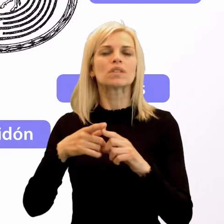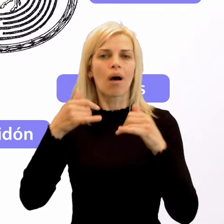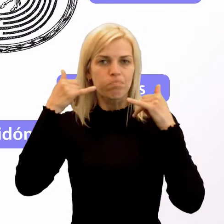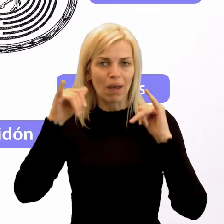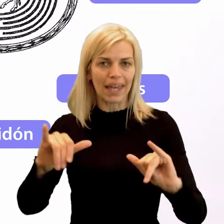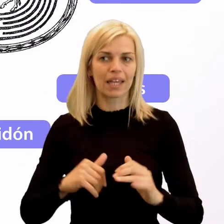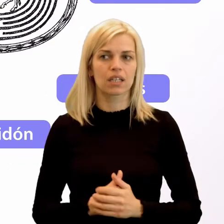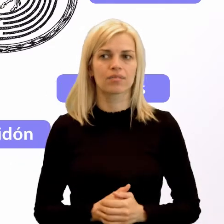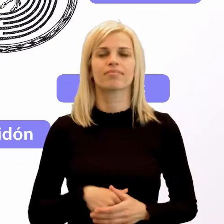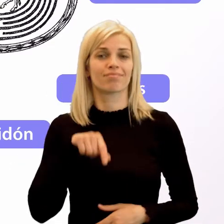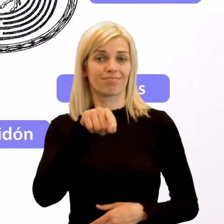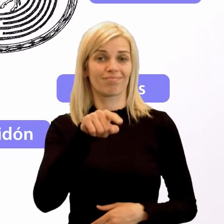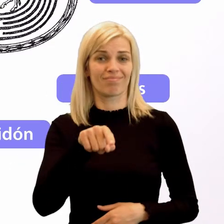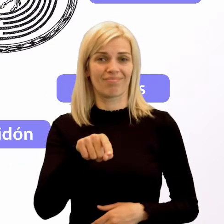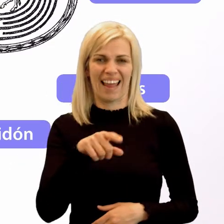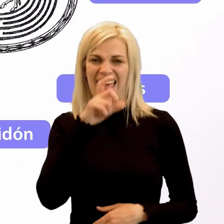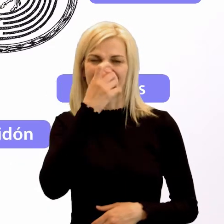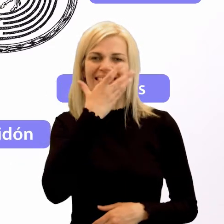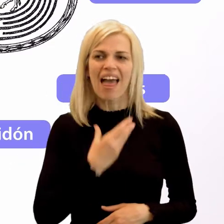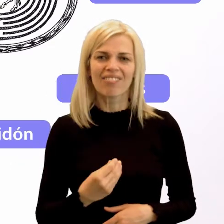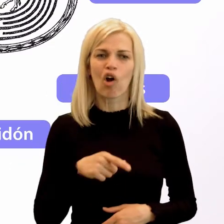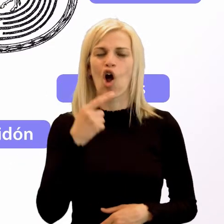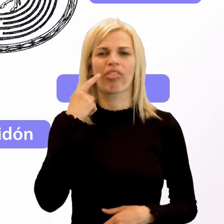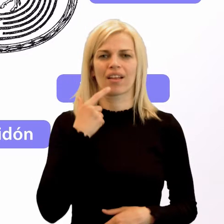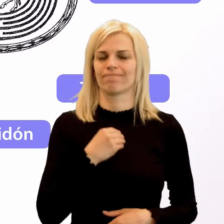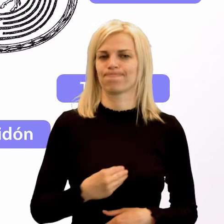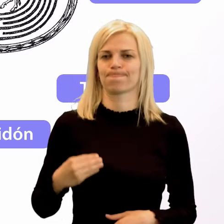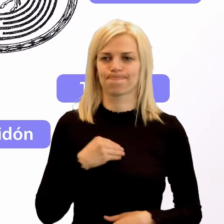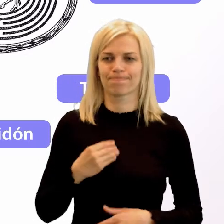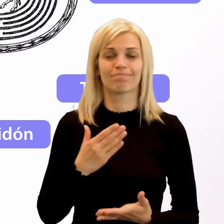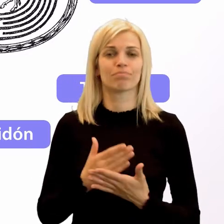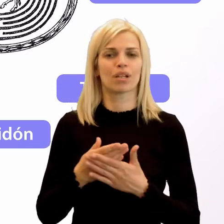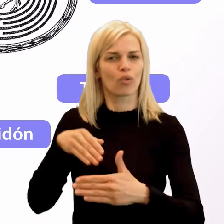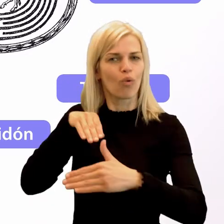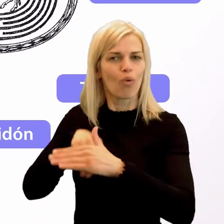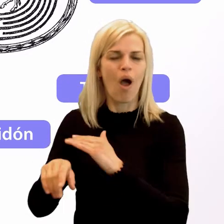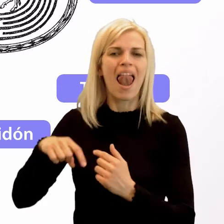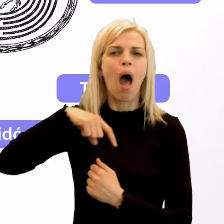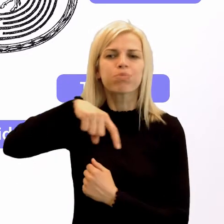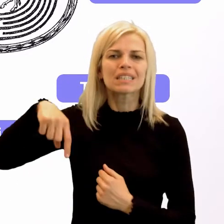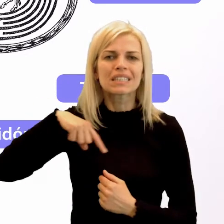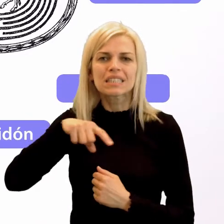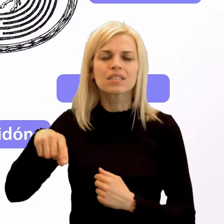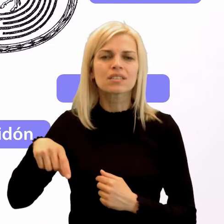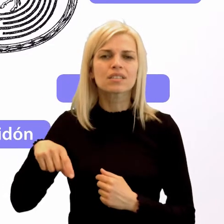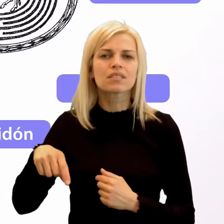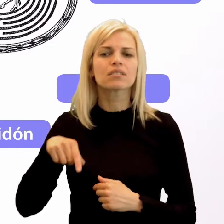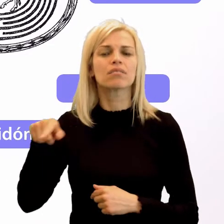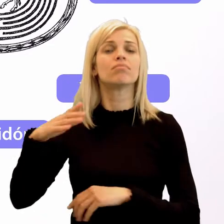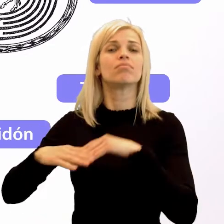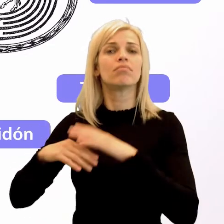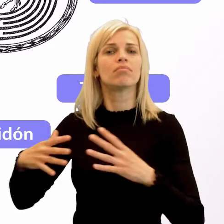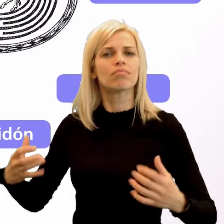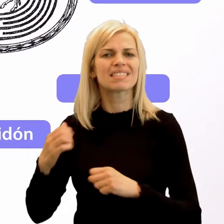Za tohto netvora sa otec veľmi hambil. Preto ho dal ukryť v labirinte, ktorý mu postavil bájny staviteľ